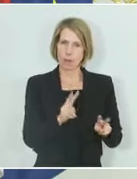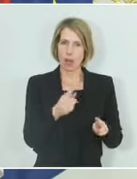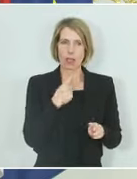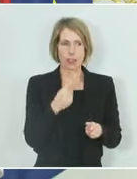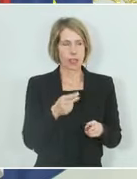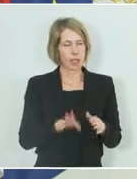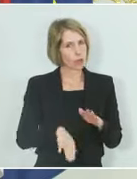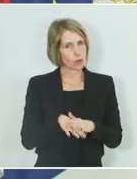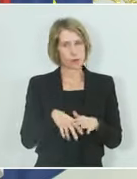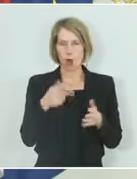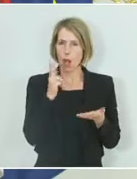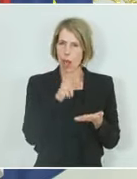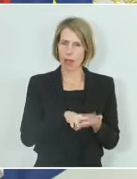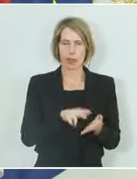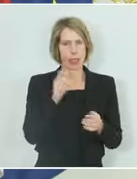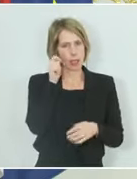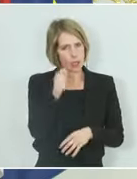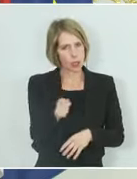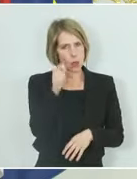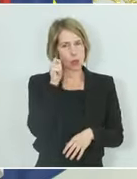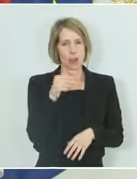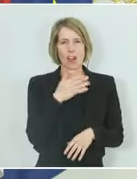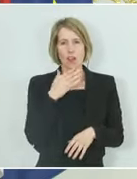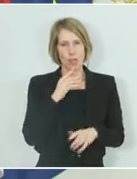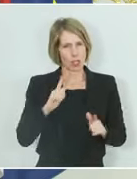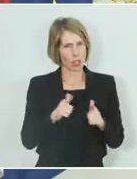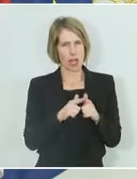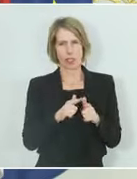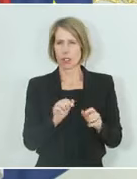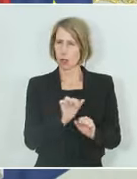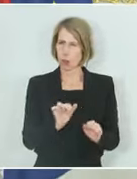Anerkennung, unglaublich viel geleistet worden ist.